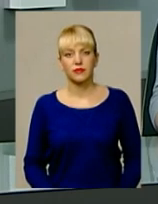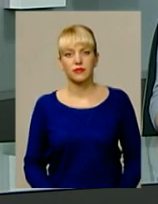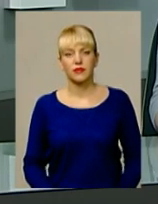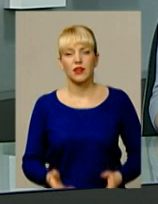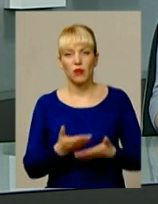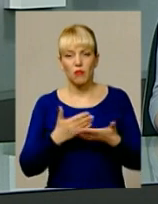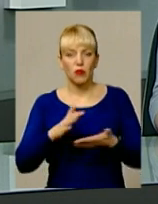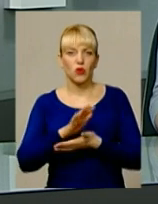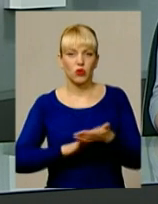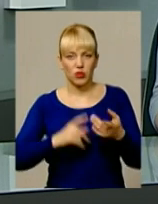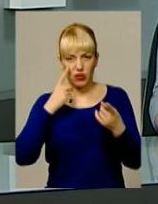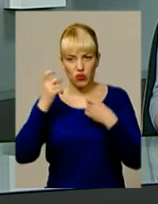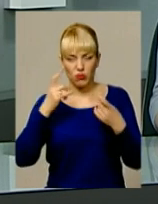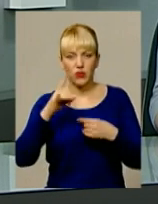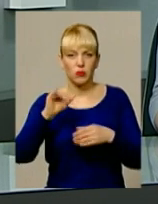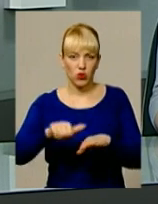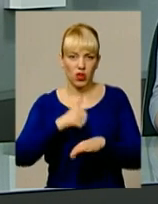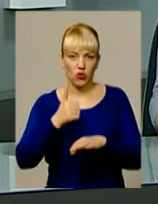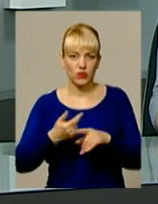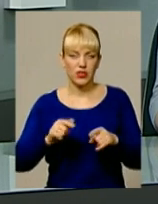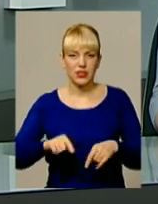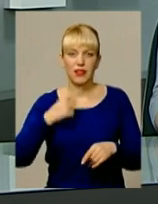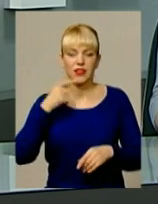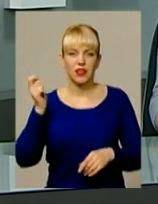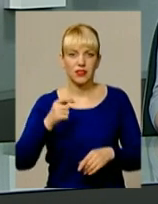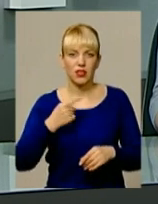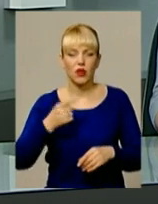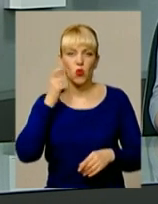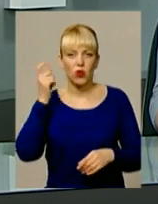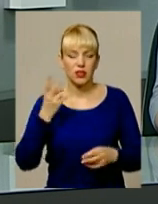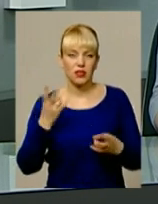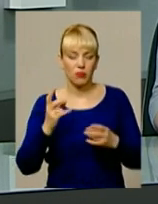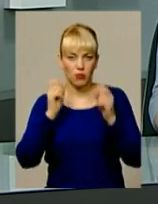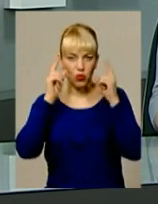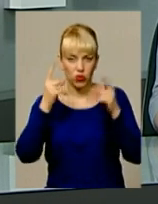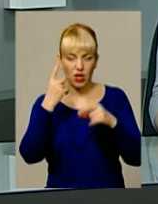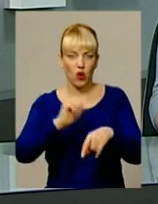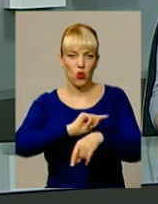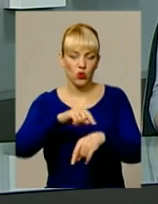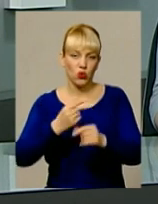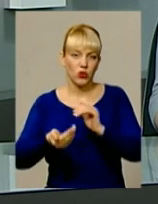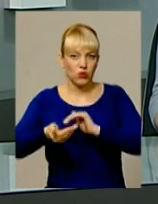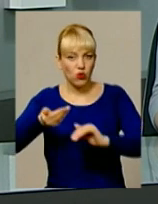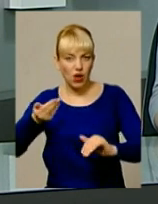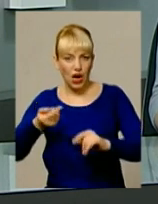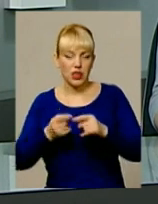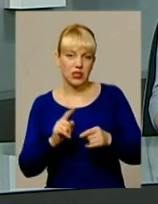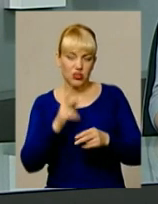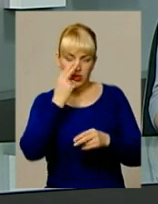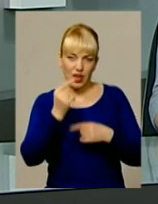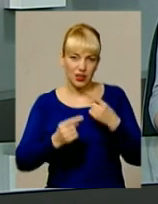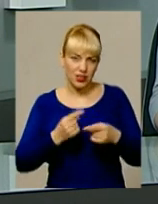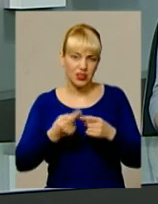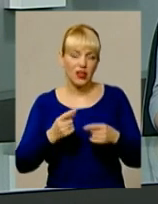Ми продовжуємо інформувати про найголовніше. Цієї неділі українцям доведеться прокинутися на одну годину раніше. Традиційно в